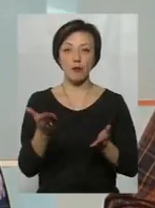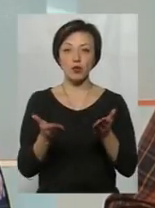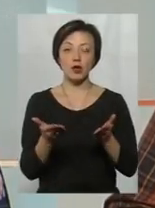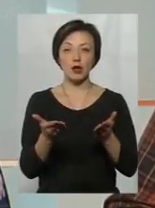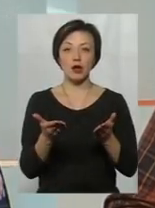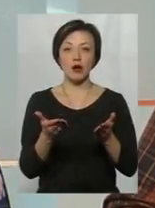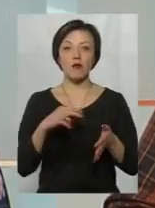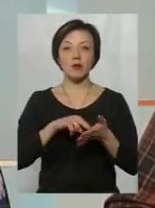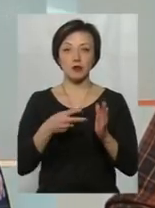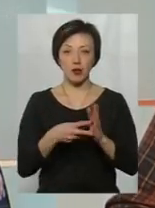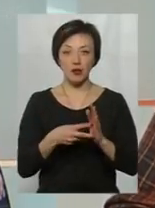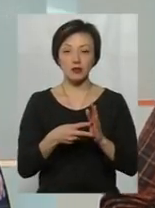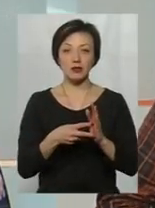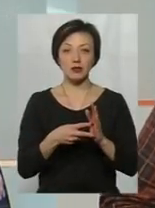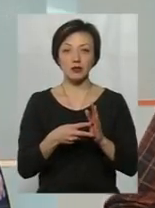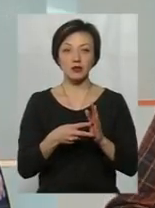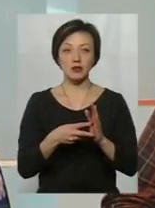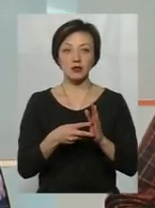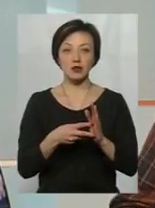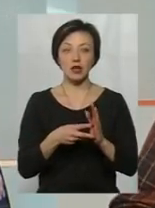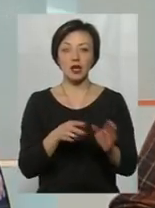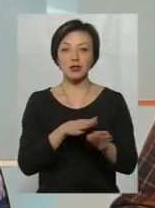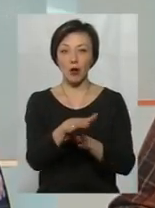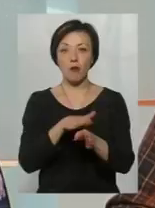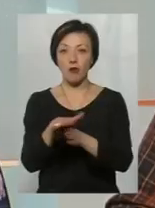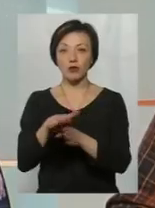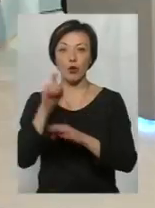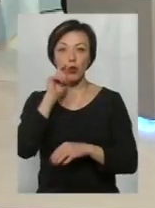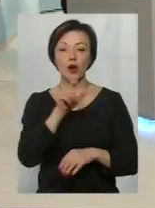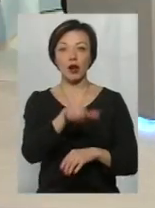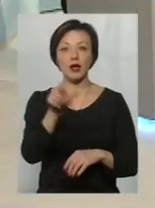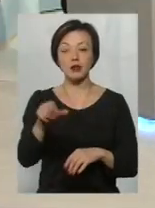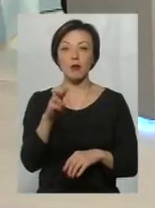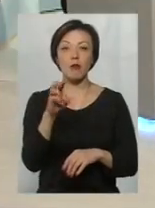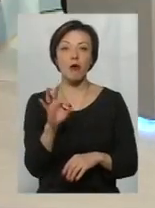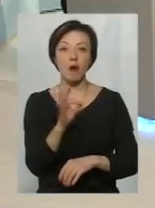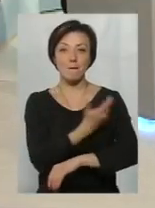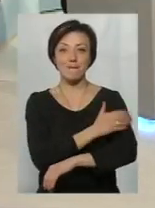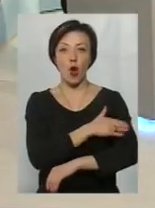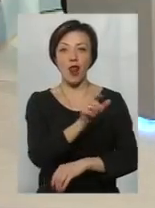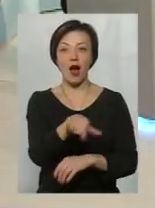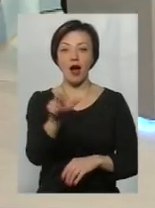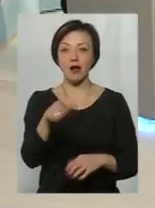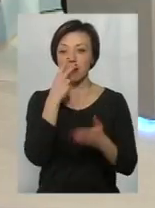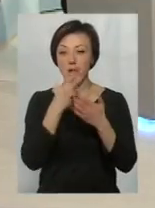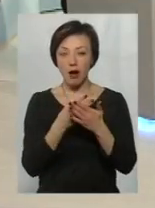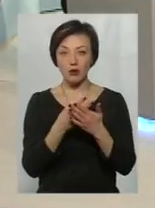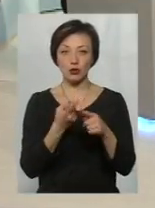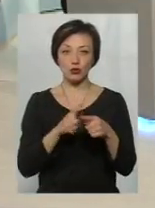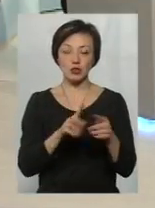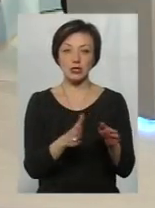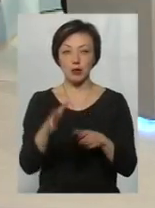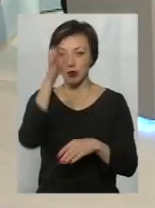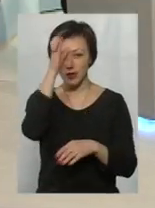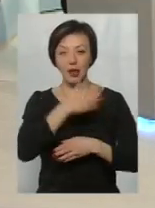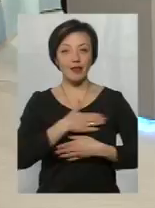стратегічному планах вказано заповнювати ці вузи українцями, бо поляки, бачучи цю систему